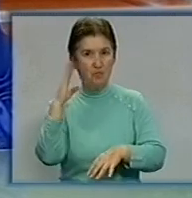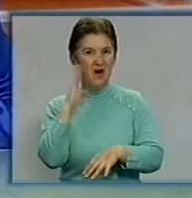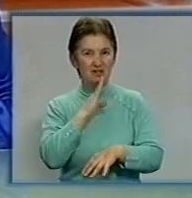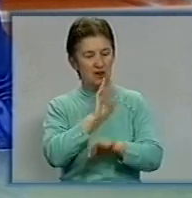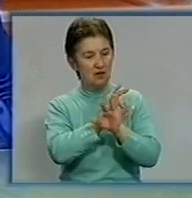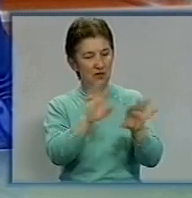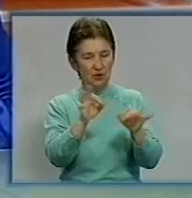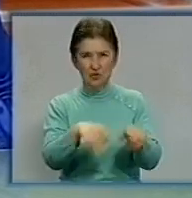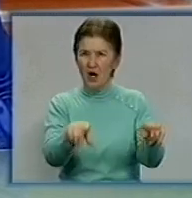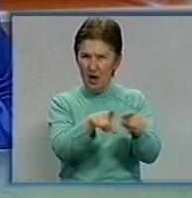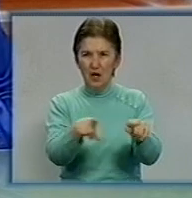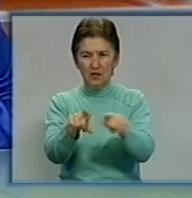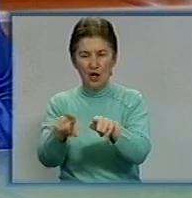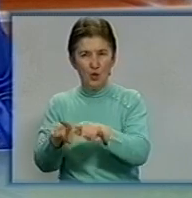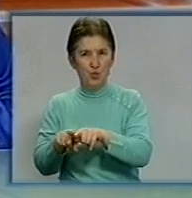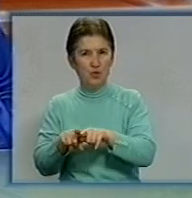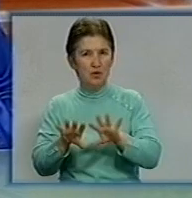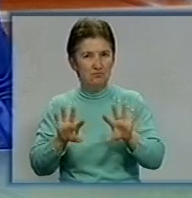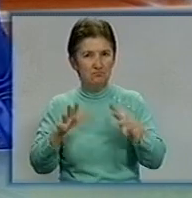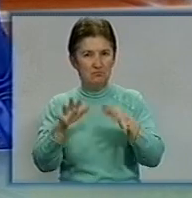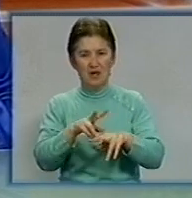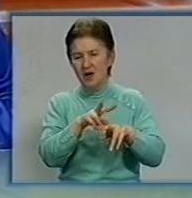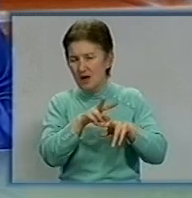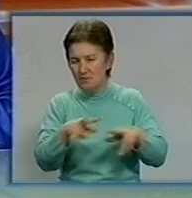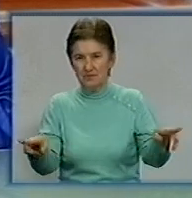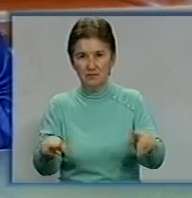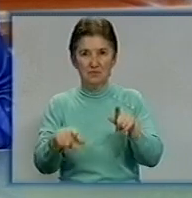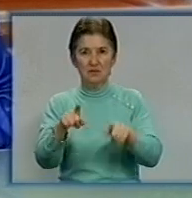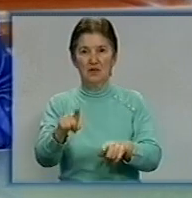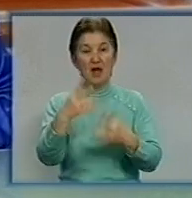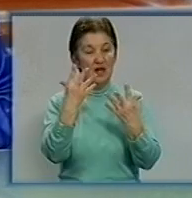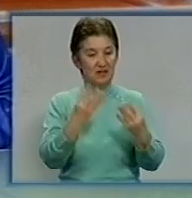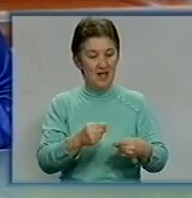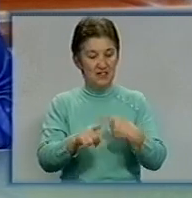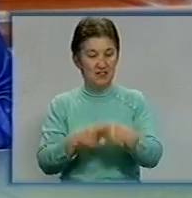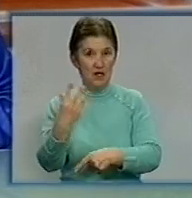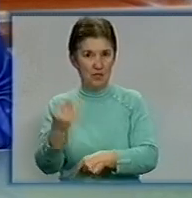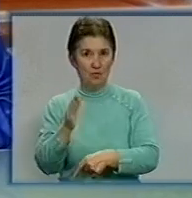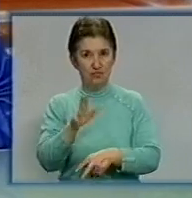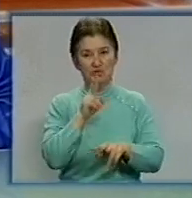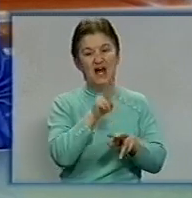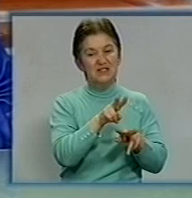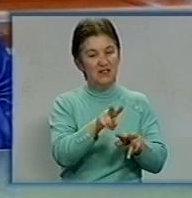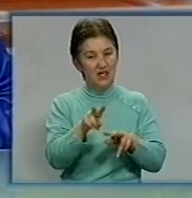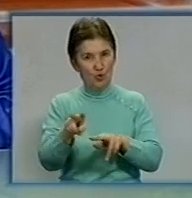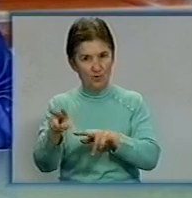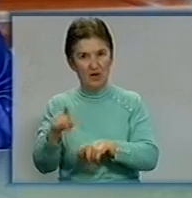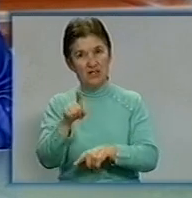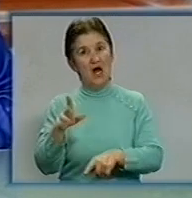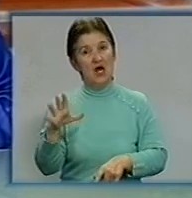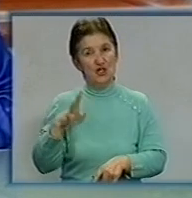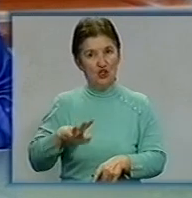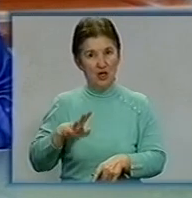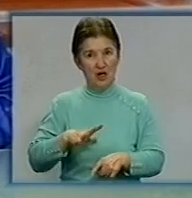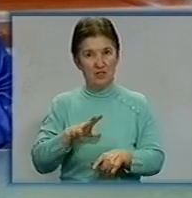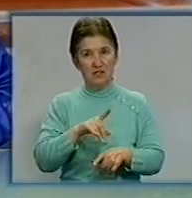про схожу, подібну алергічну реакцію, яку викликали ті ж самі підгузки. Журналісти день за днем будуть слідкувати за продовженням цієї історії, тож чекайте на подробиці